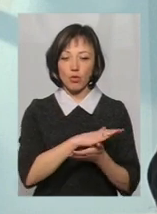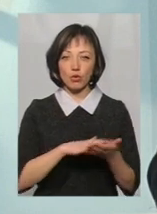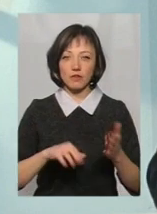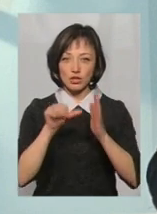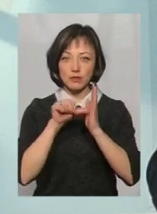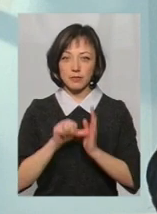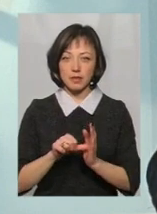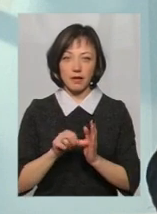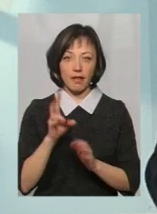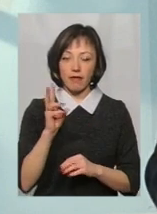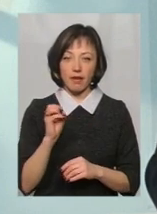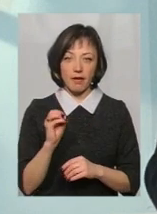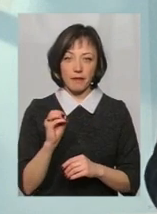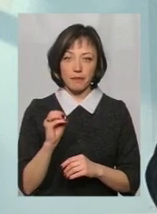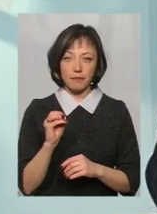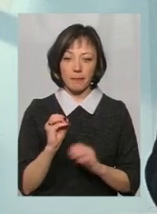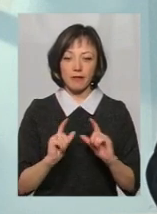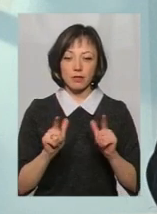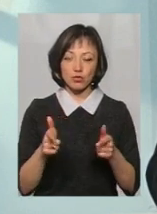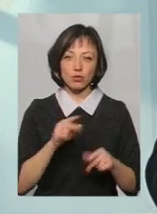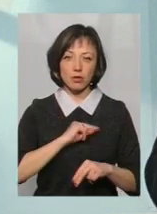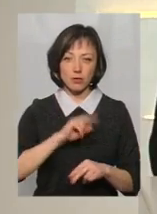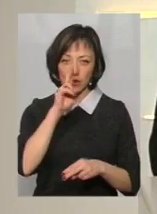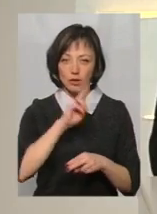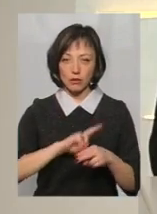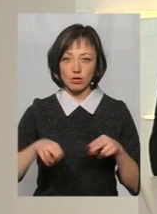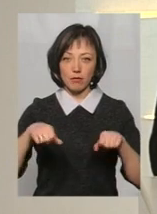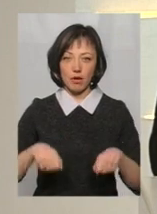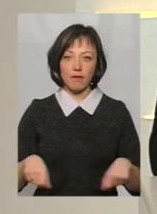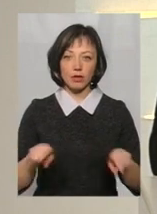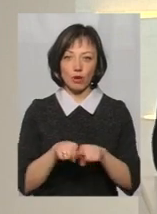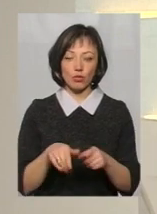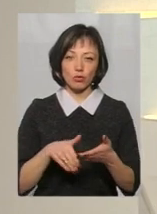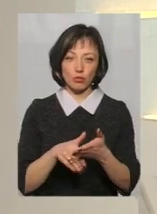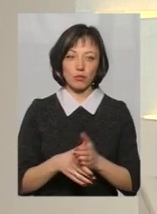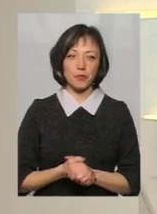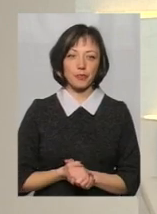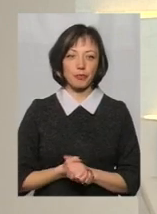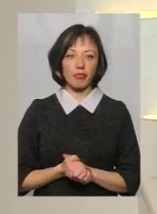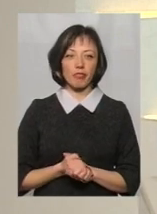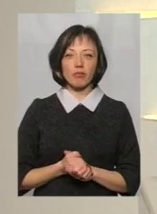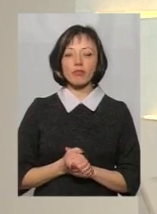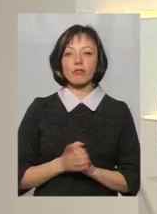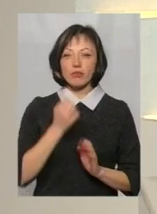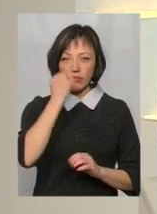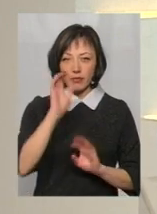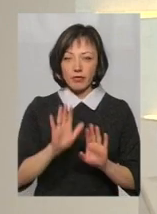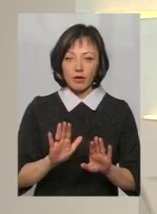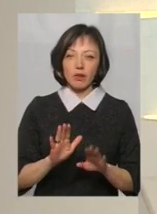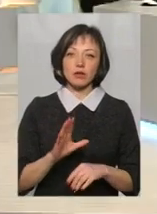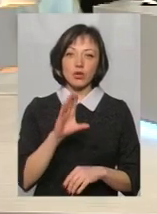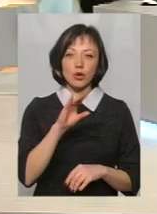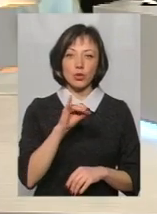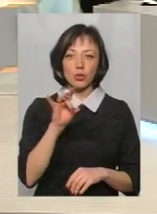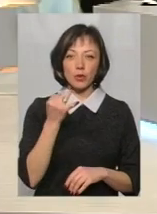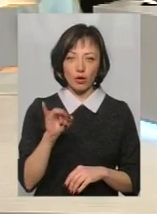півроку не влаштуються на роботу, вони втрачають право на таку допомогу. Дякую. Пане Юрію, скажіть, будь ласка, а у